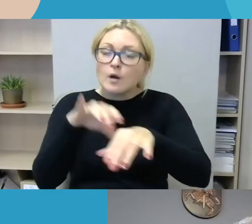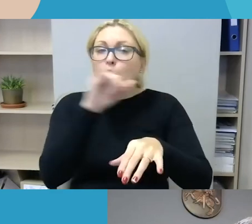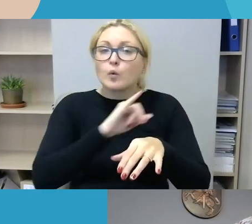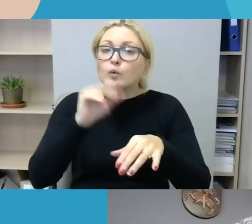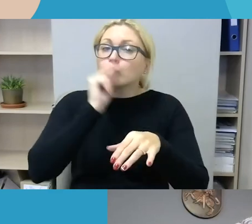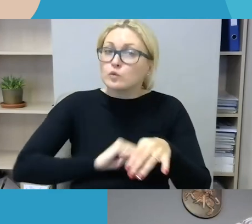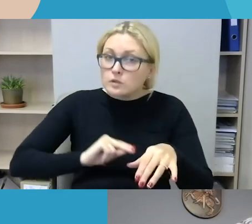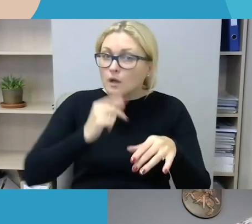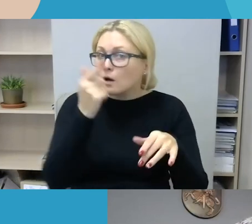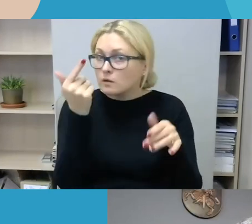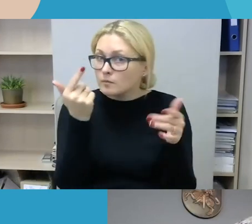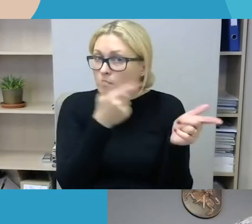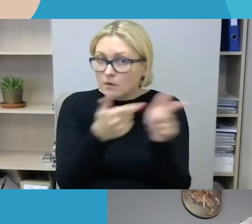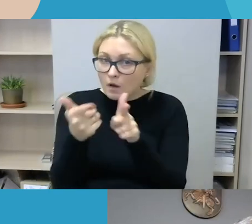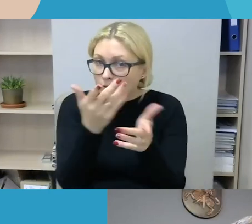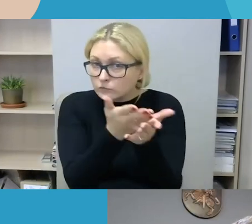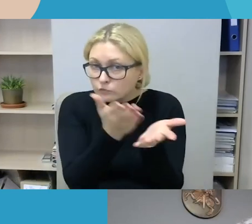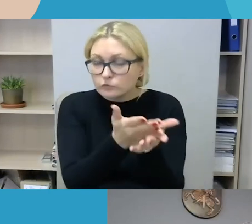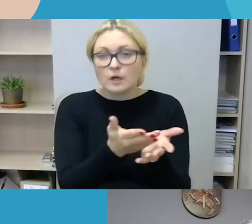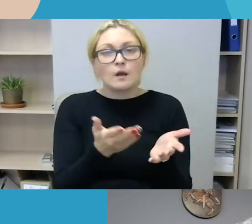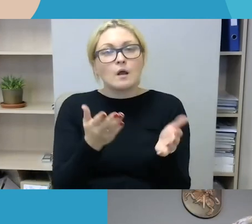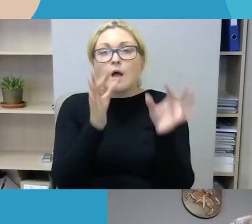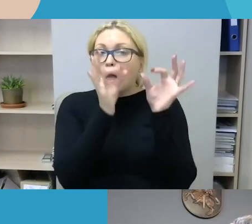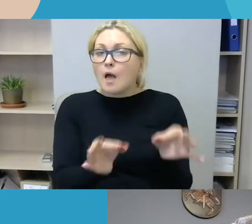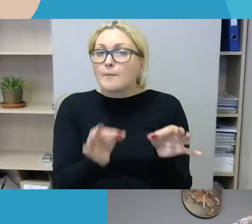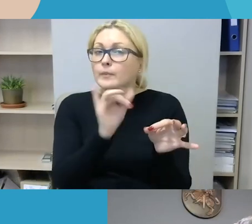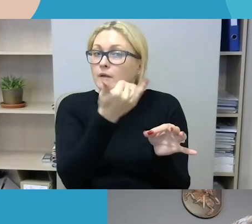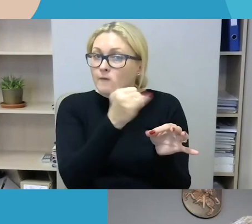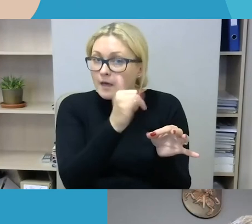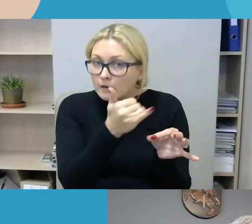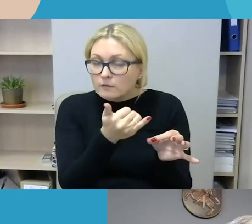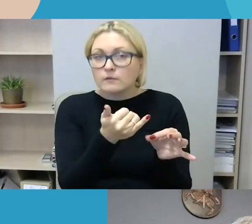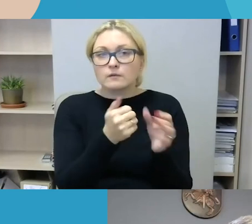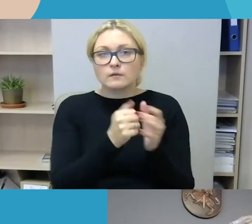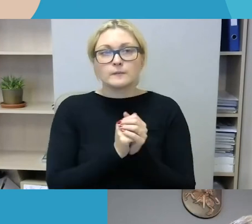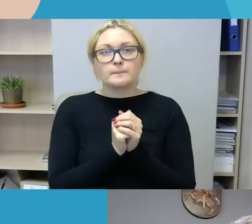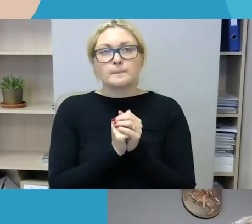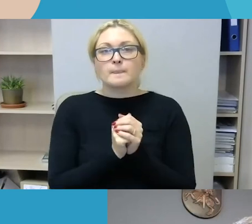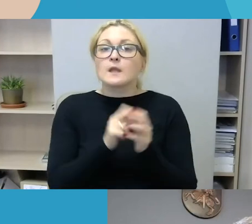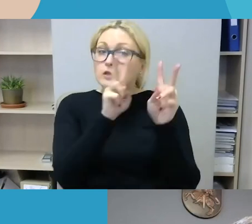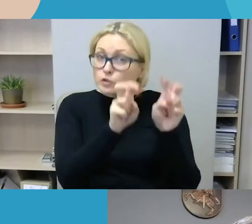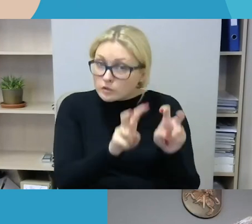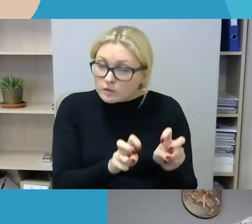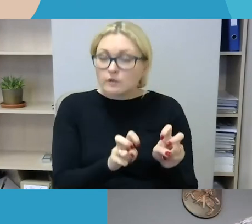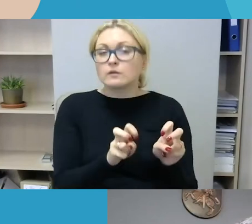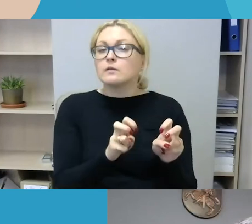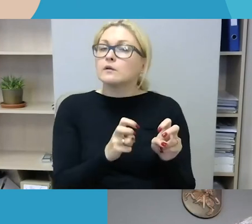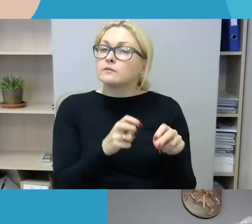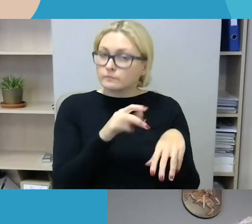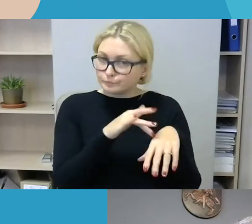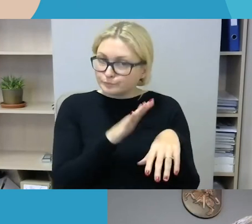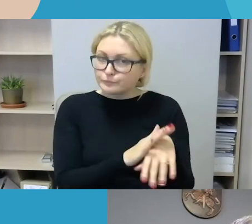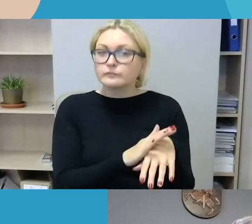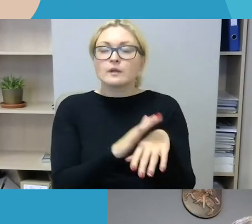ir tinkamai juos įvertinti ir ištirti. Tai yra turbūt prioritetas numeris vienas.